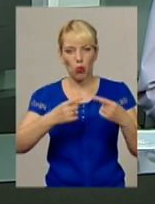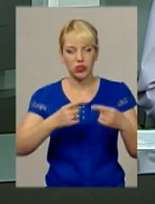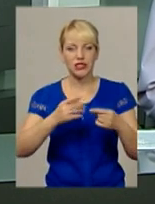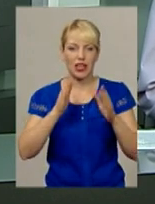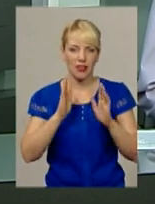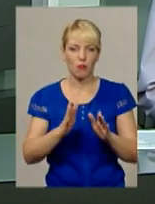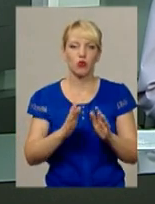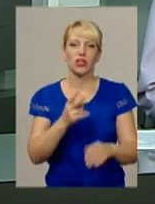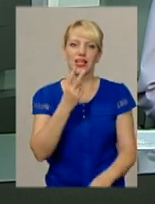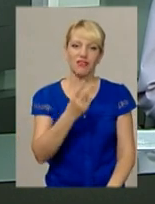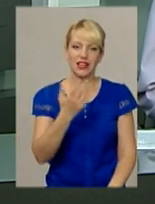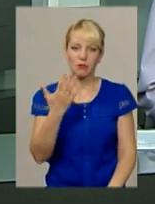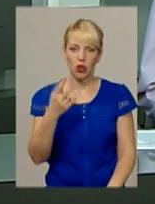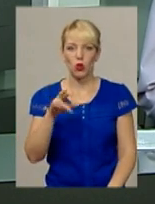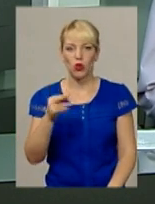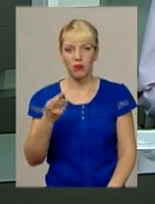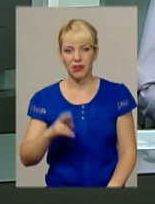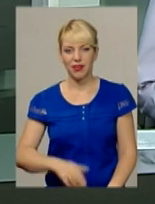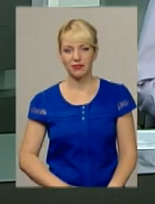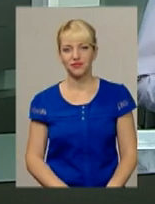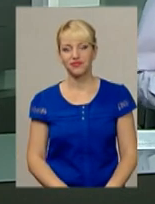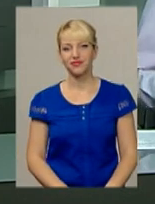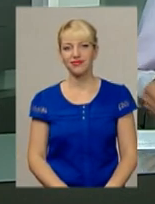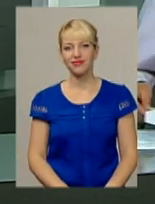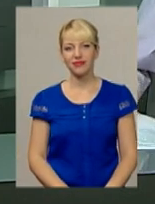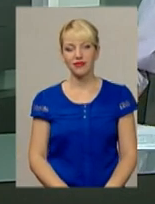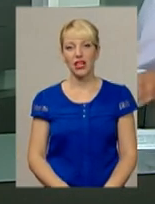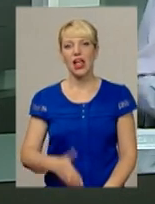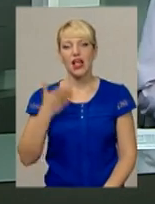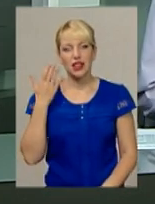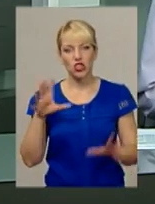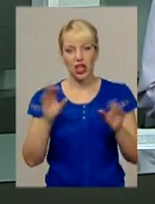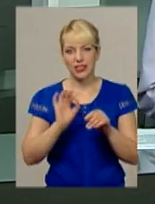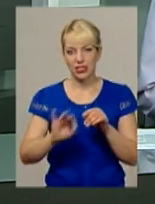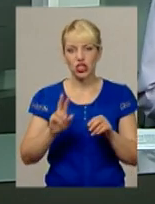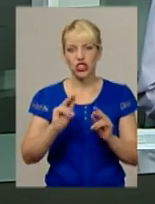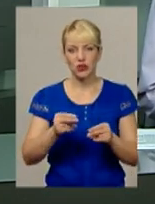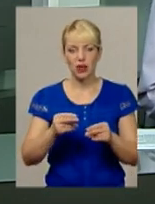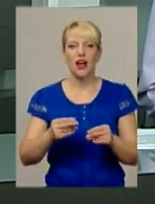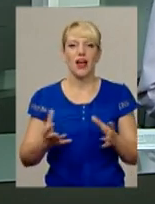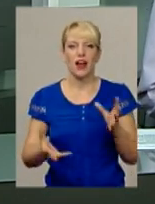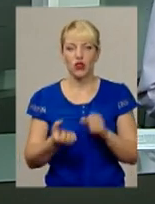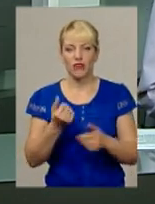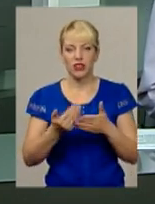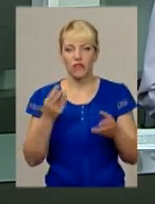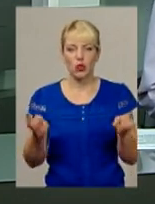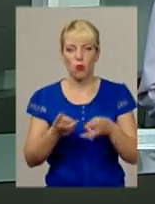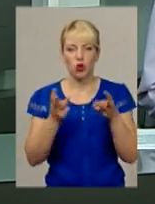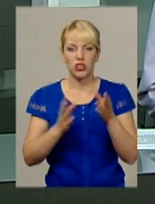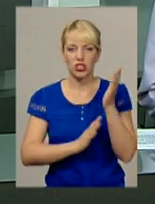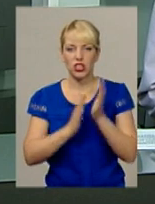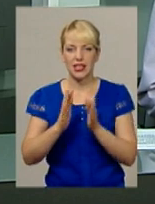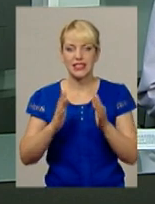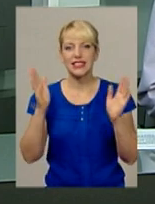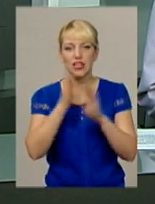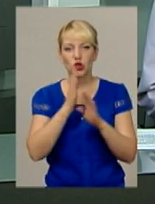відбудуться 25 липня. Легше гасити сірник, аніж рятувати від пожежі ліс. Синоптики прогнозують